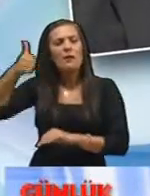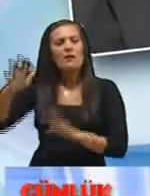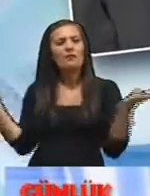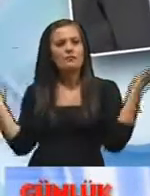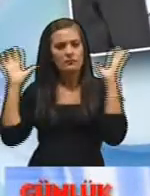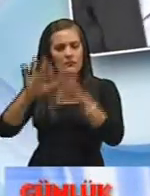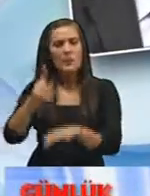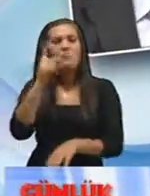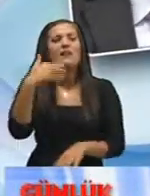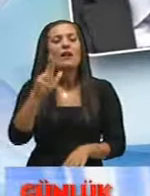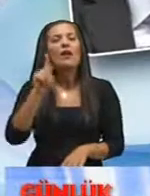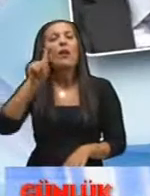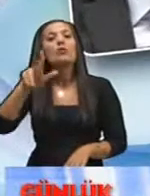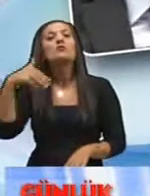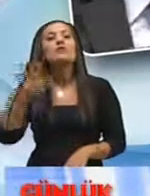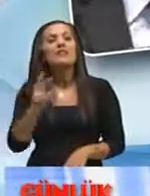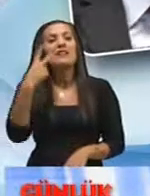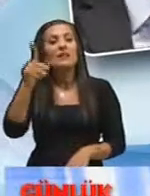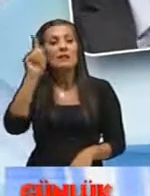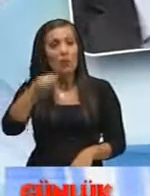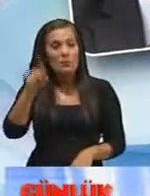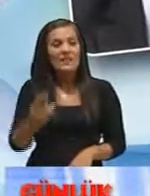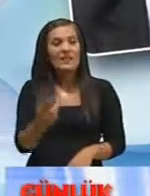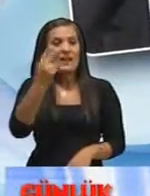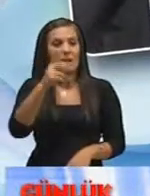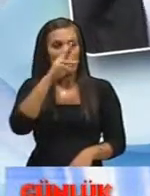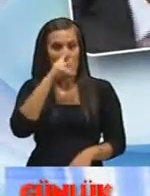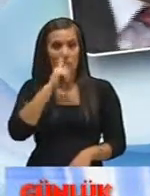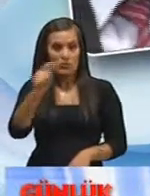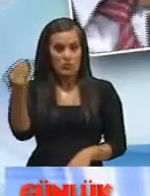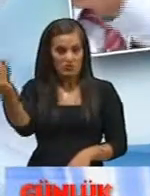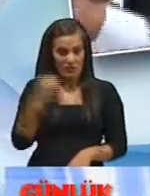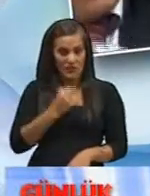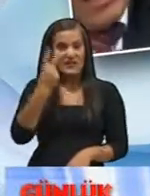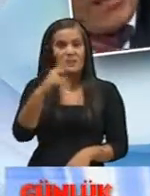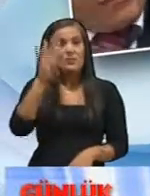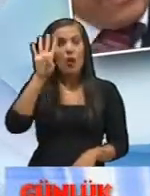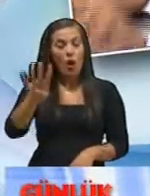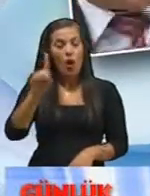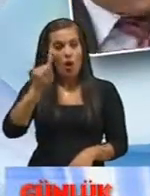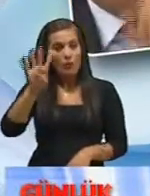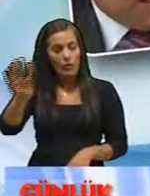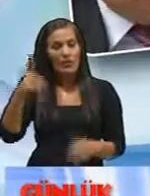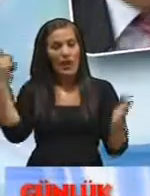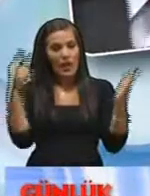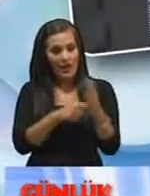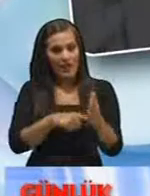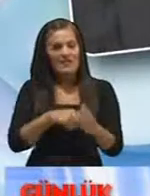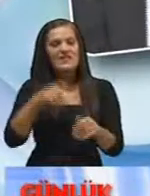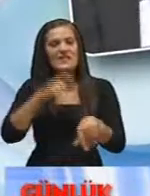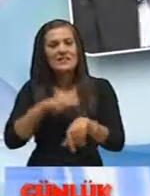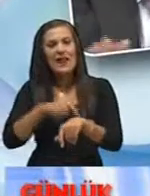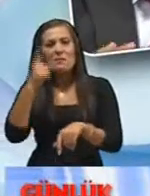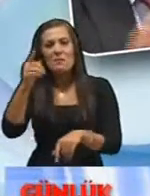Artık 1 değil 13 değil 2011 7 Mart'ında söz verilen 2014 Hedef Saat 1 yerine 12